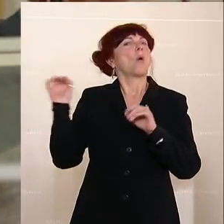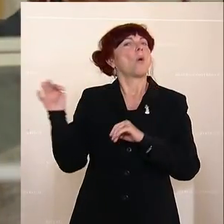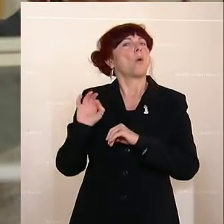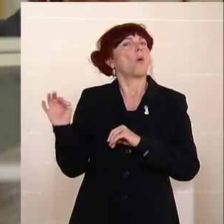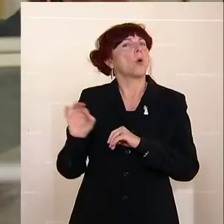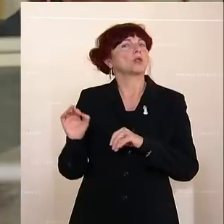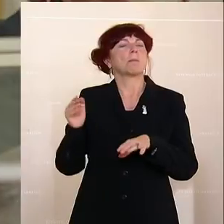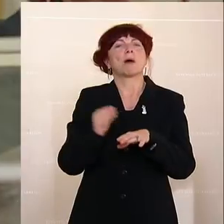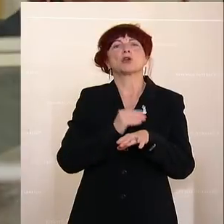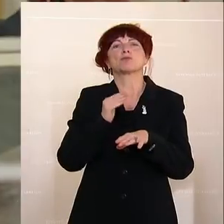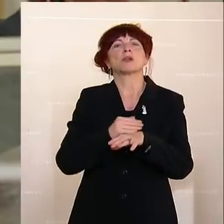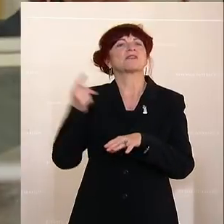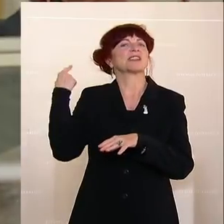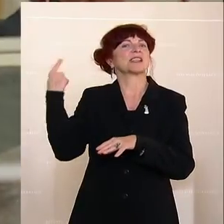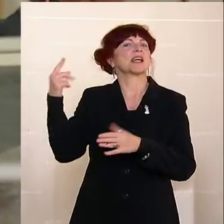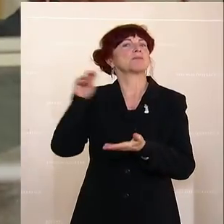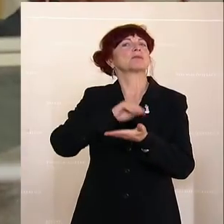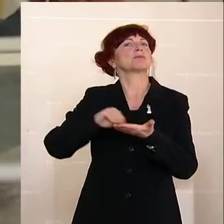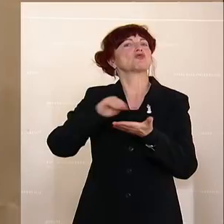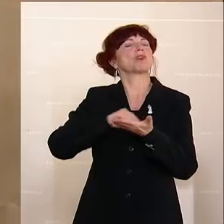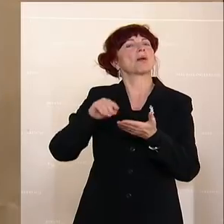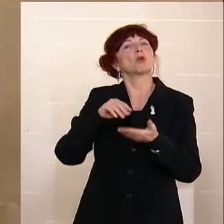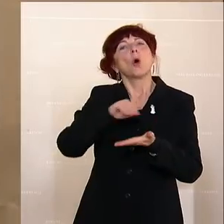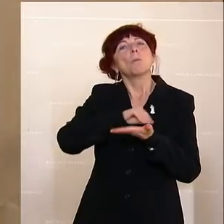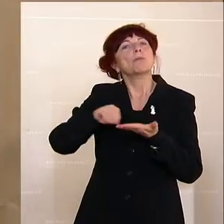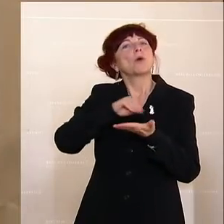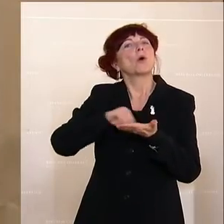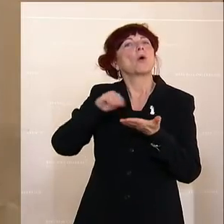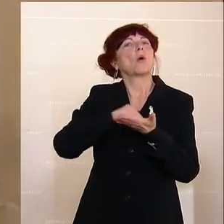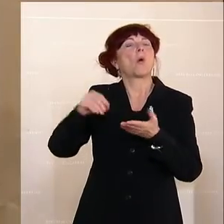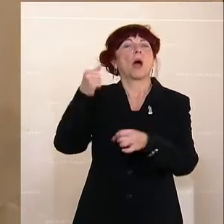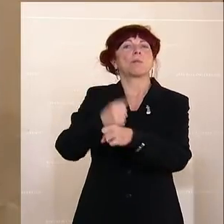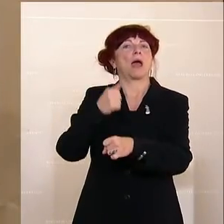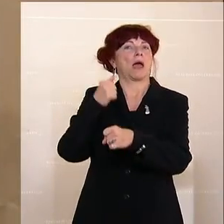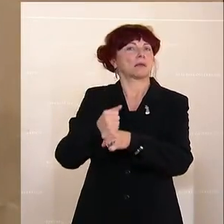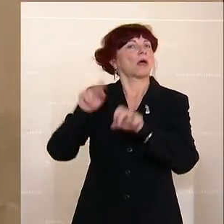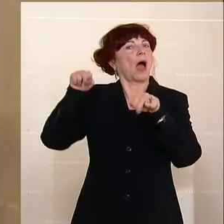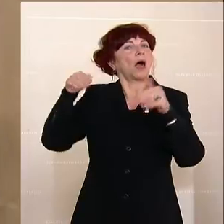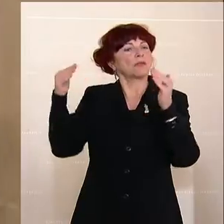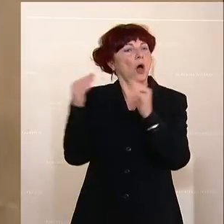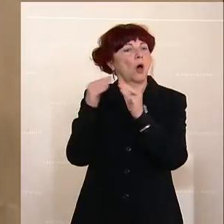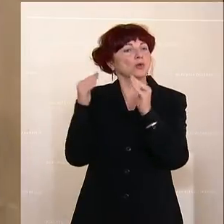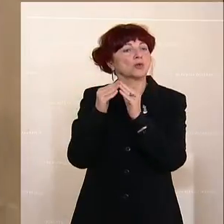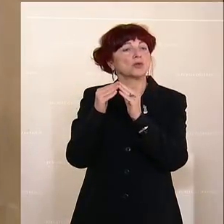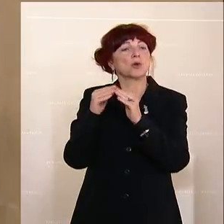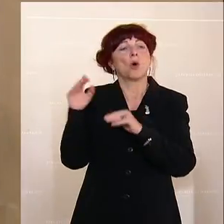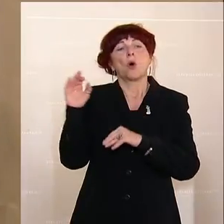beispielsweise beschreibt seine Büroarbeit im Rathaus oder